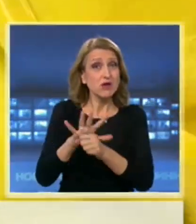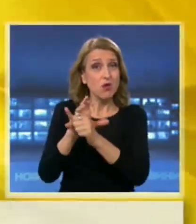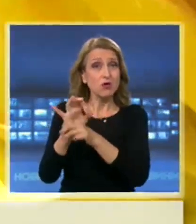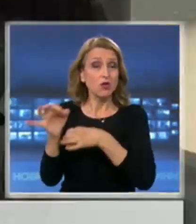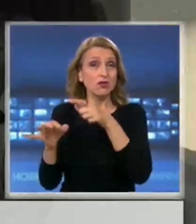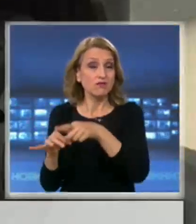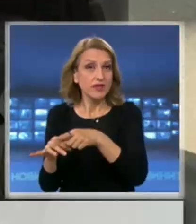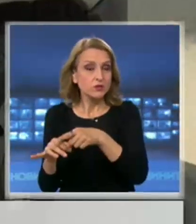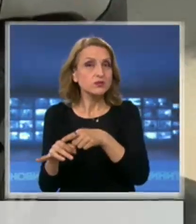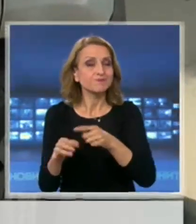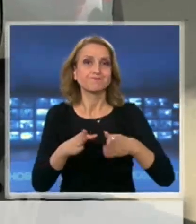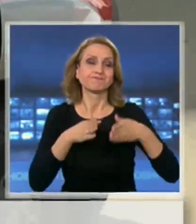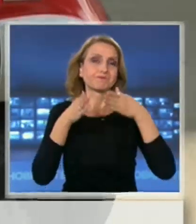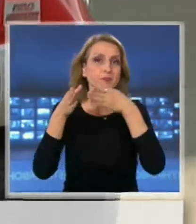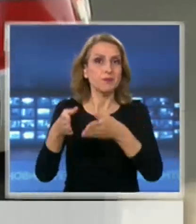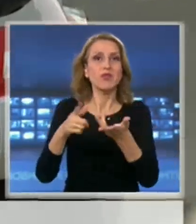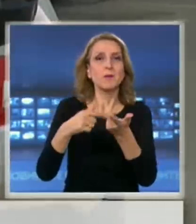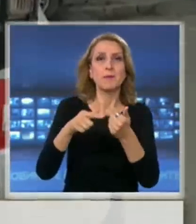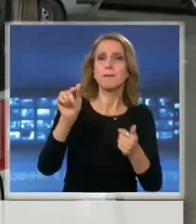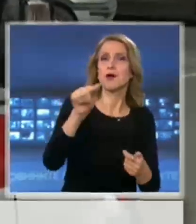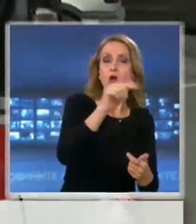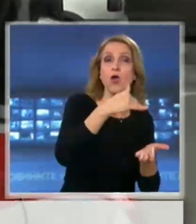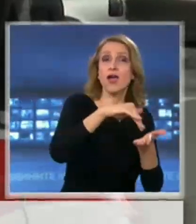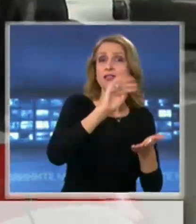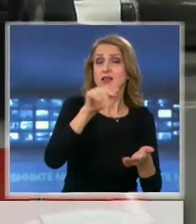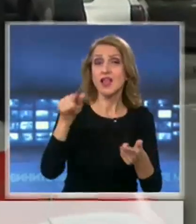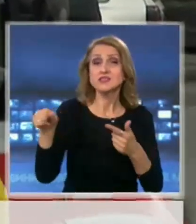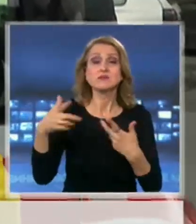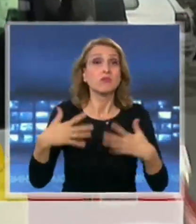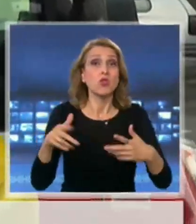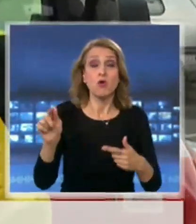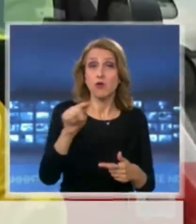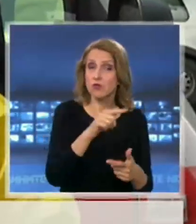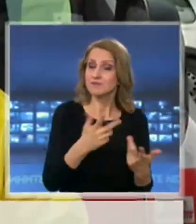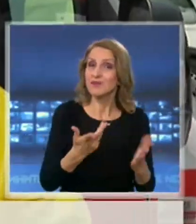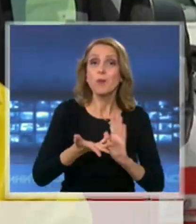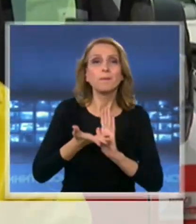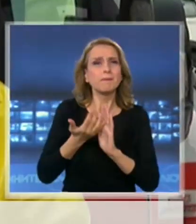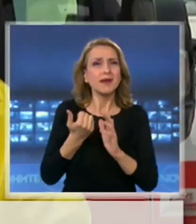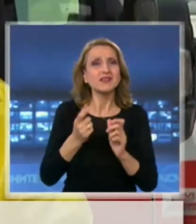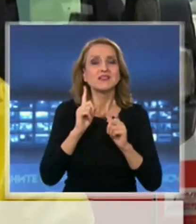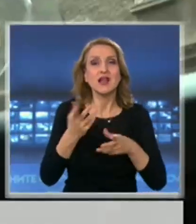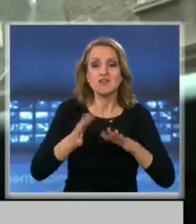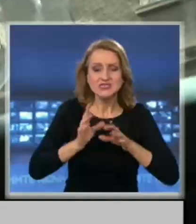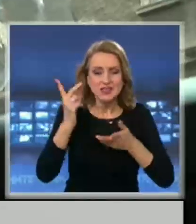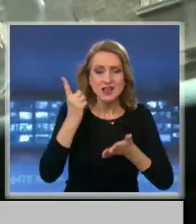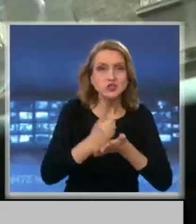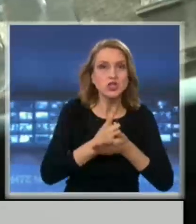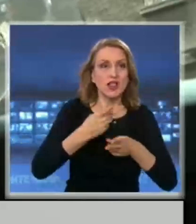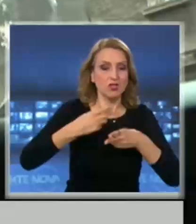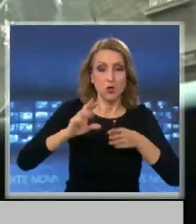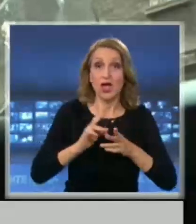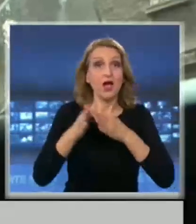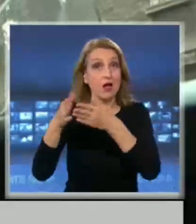работния ден броят на посетените от линейката адреси ще се удвои. Но преди това следва задължителна дезинфекция, която отнема